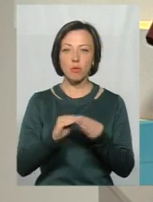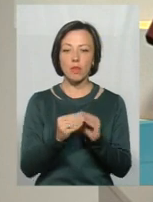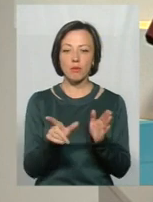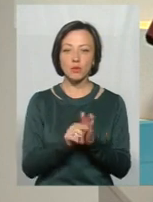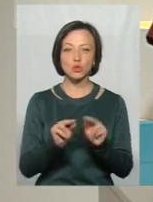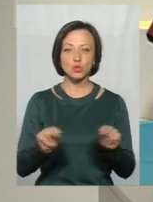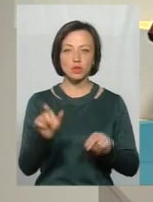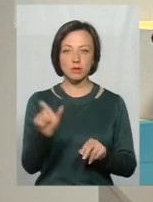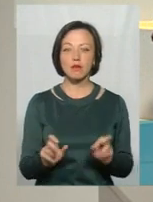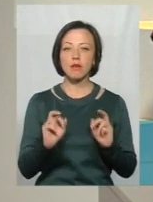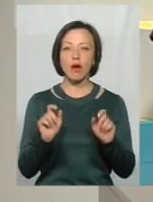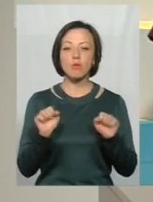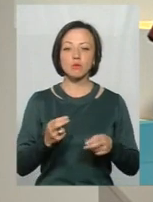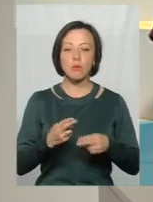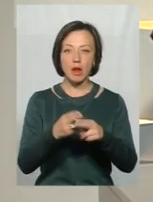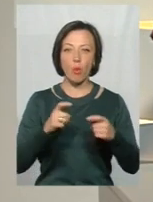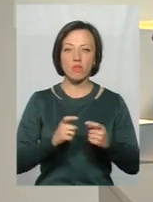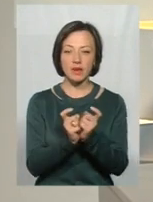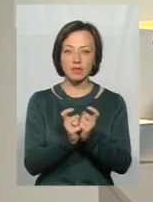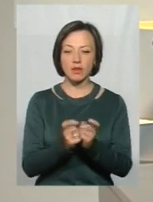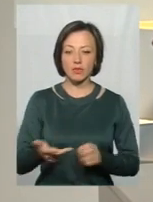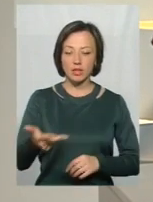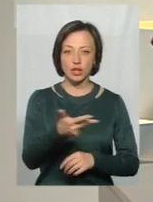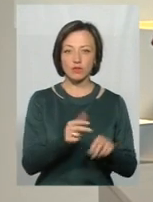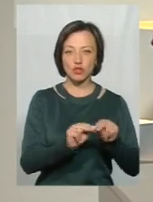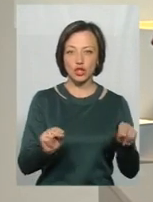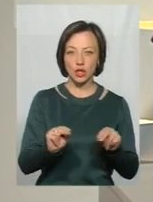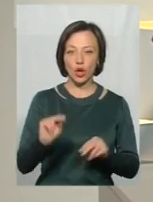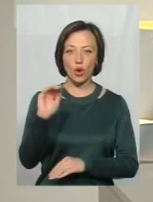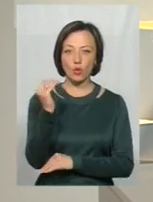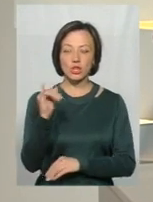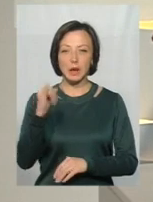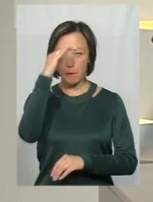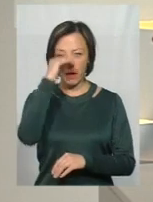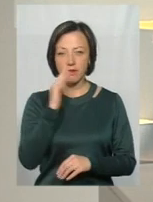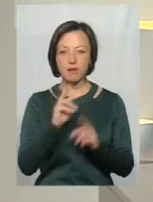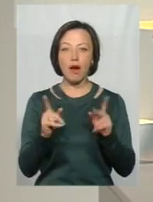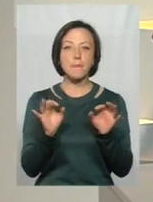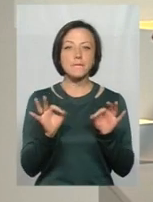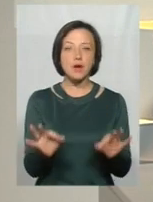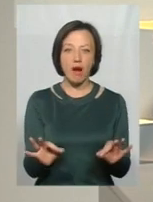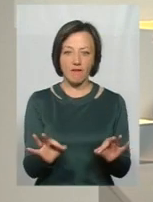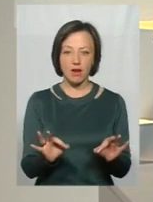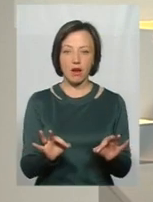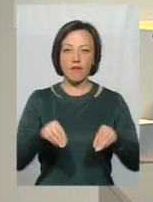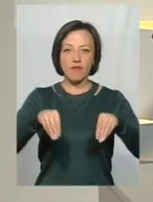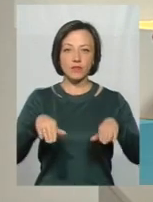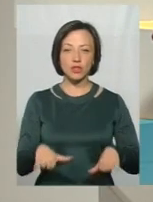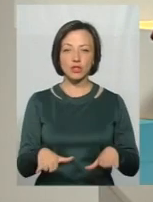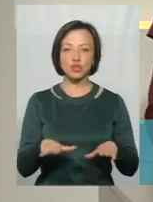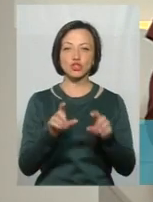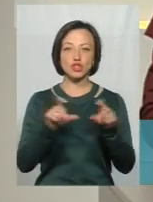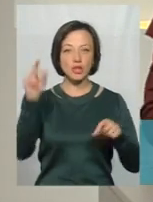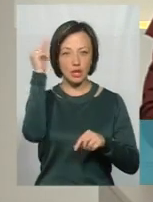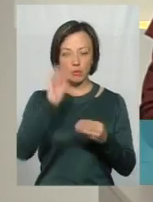Як можна попередити конфлікти у трикутнику вчитель, учень та батьки і як правильно виходити із шкільних перепитій?